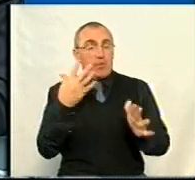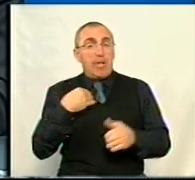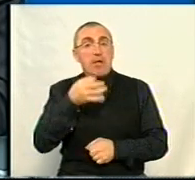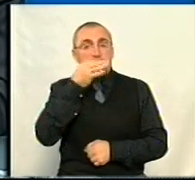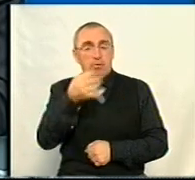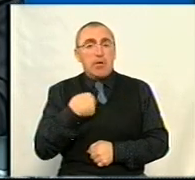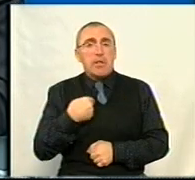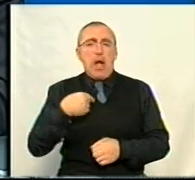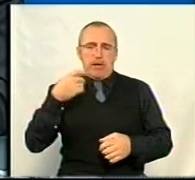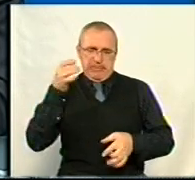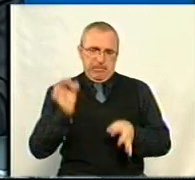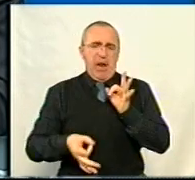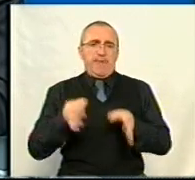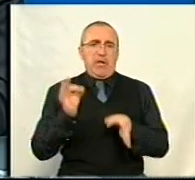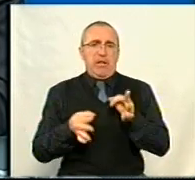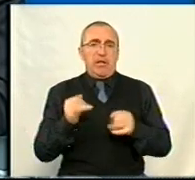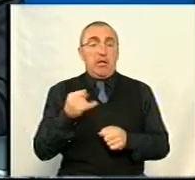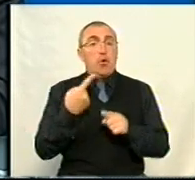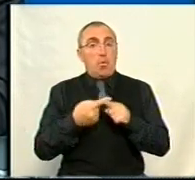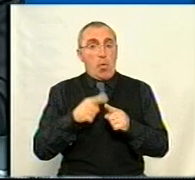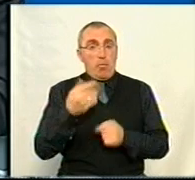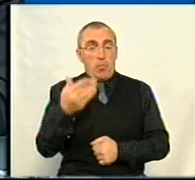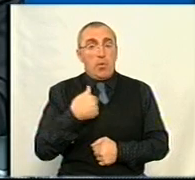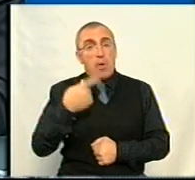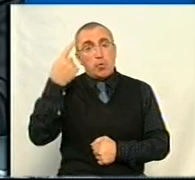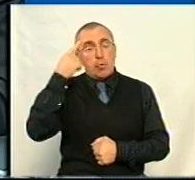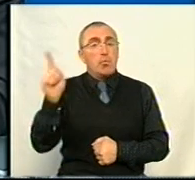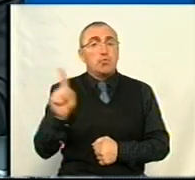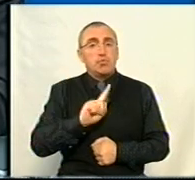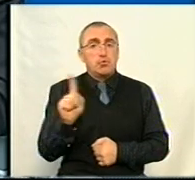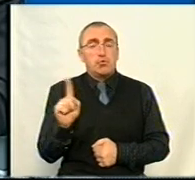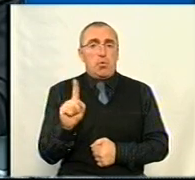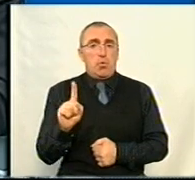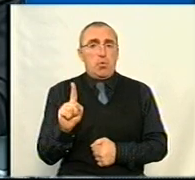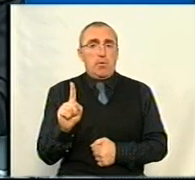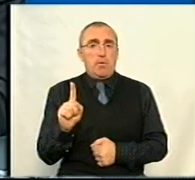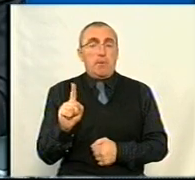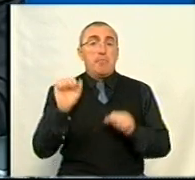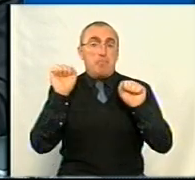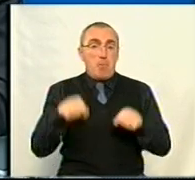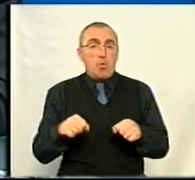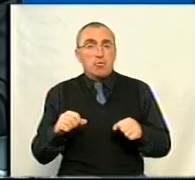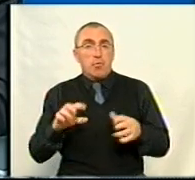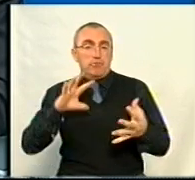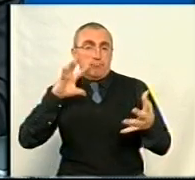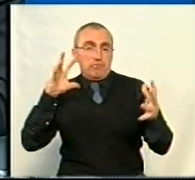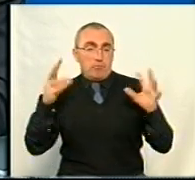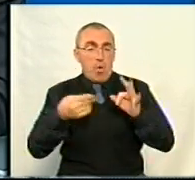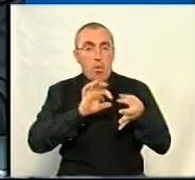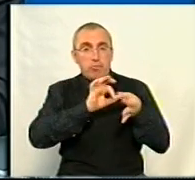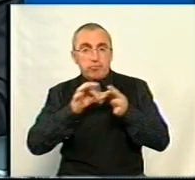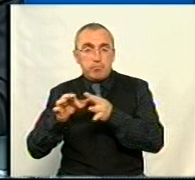скажу, що я справедливий. І тому, я думаю, що можна скласти певну логічну